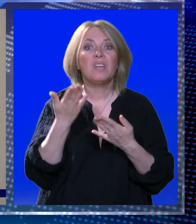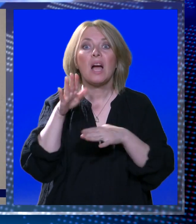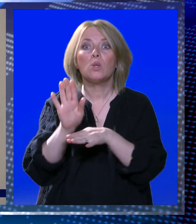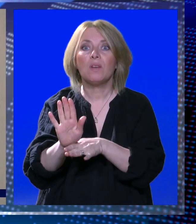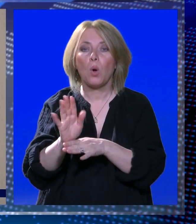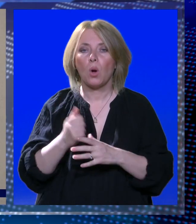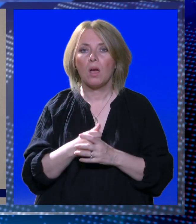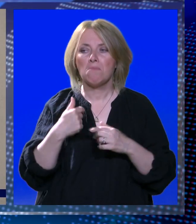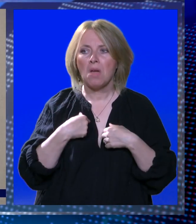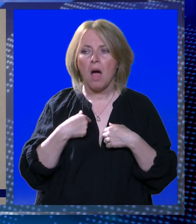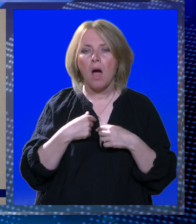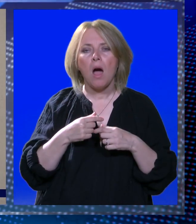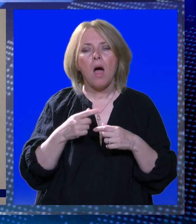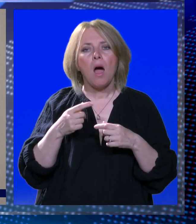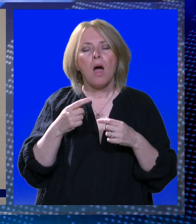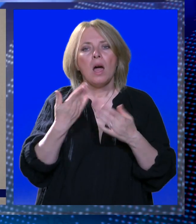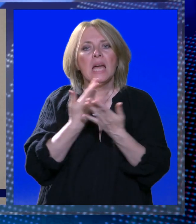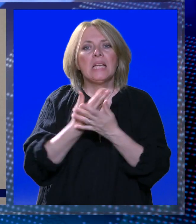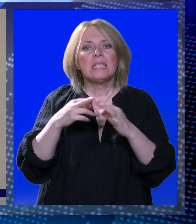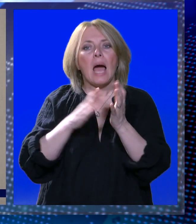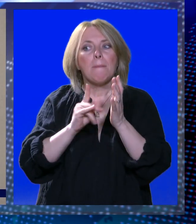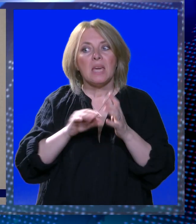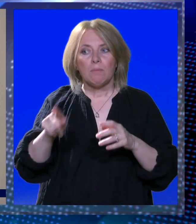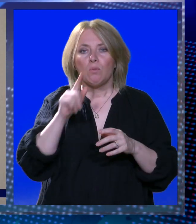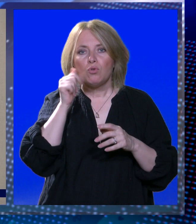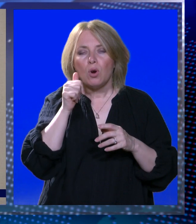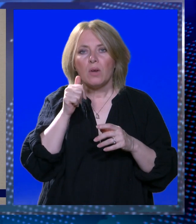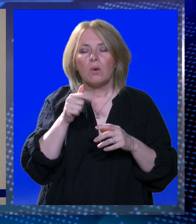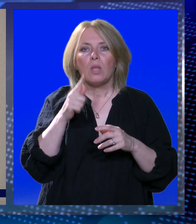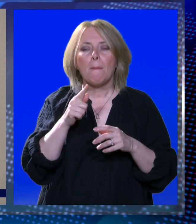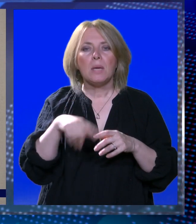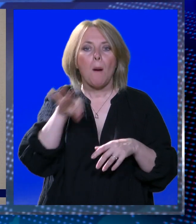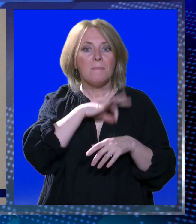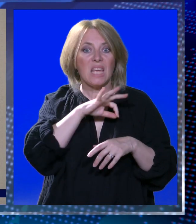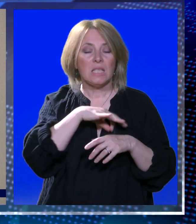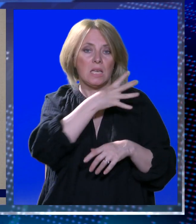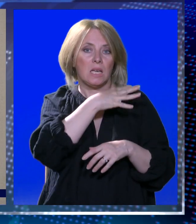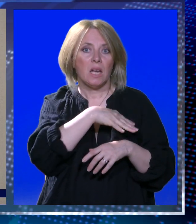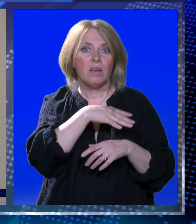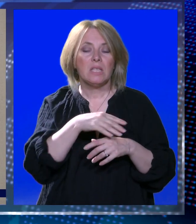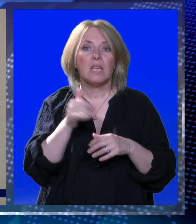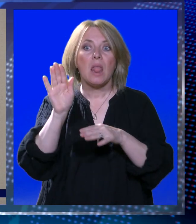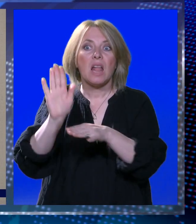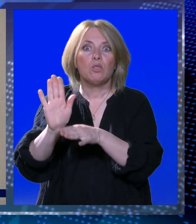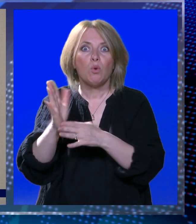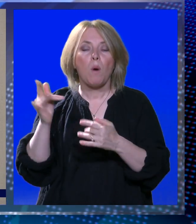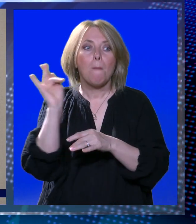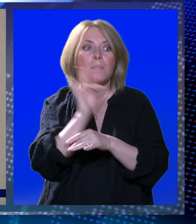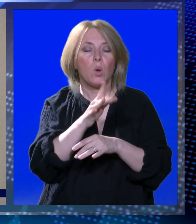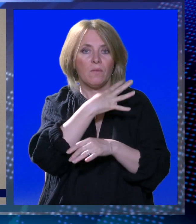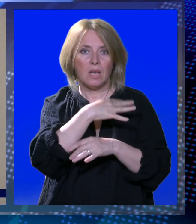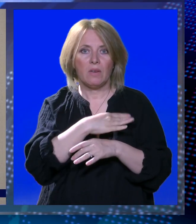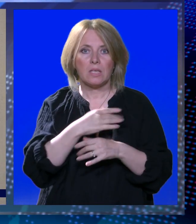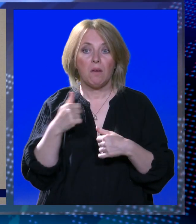Da sam miran mu da je čovjek koji je bio predsjednik Republike Hrvatske istupao protiv istete Republike Hrvatske. Dakle, to je meni